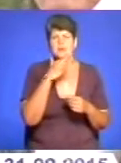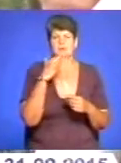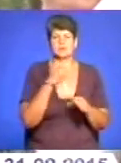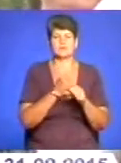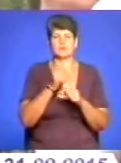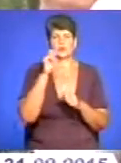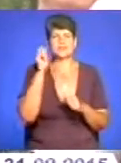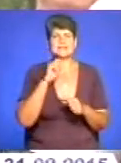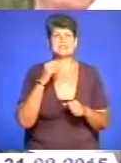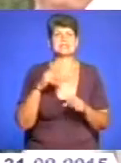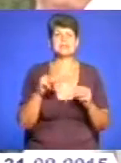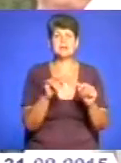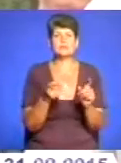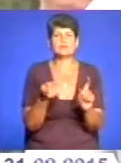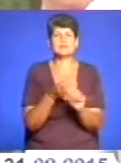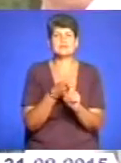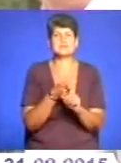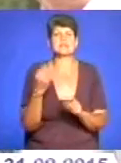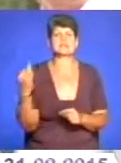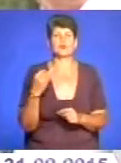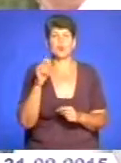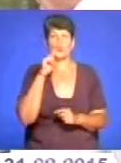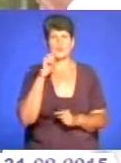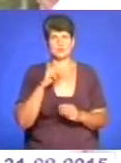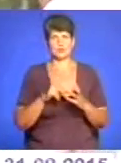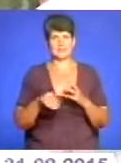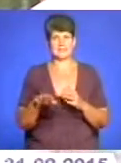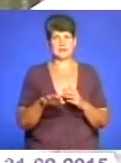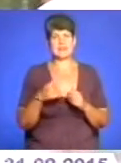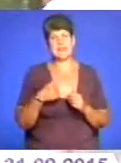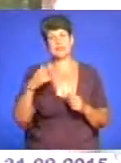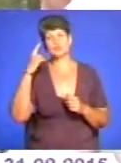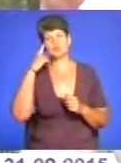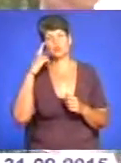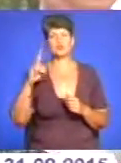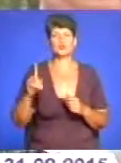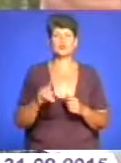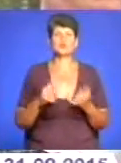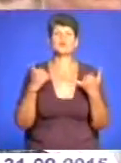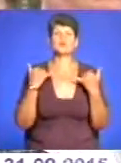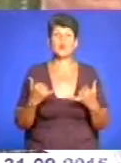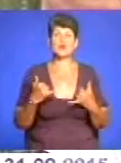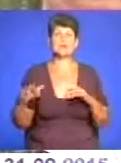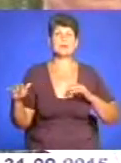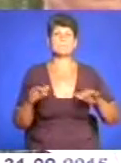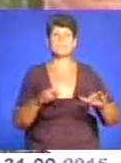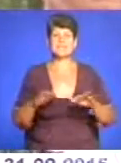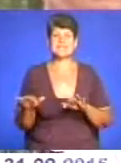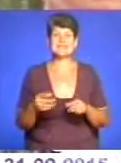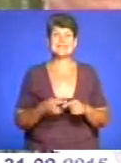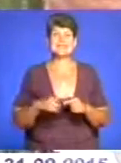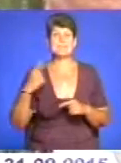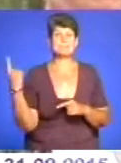історія з українською землею. Я думаю, що сьогоднішня подія – це